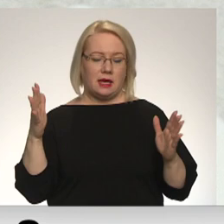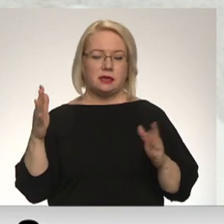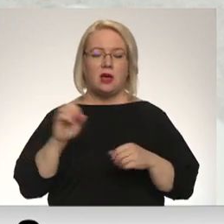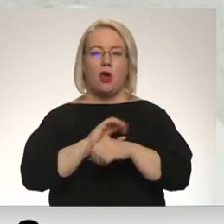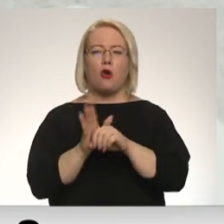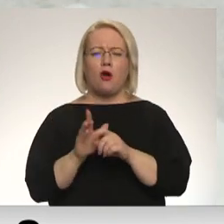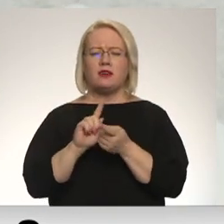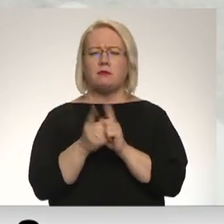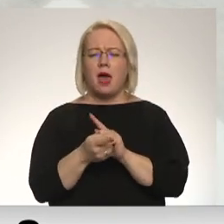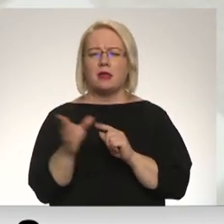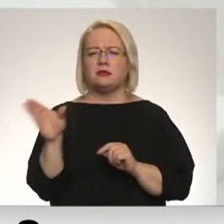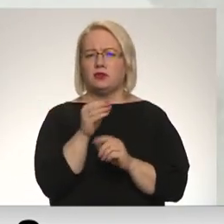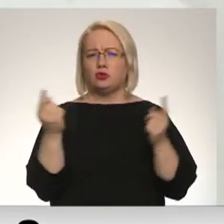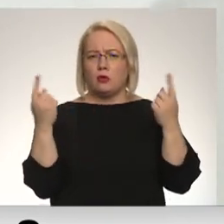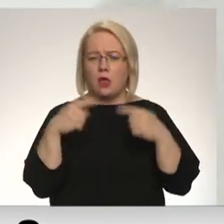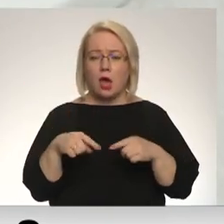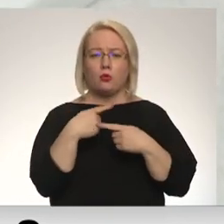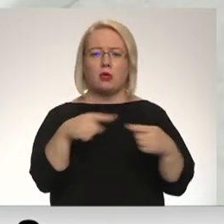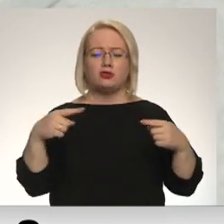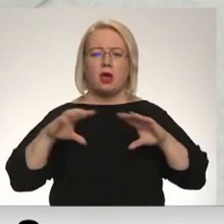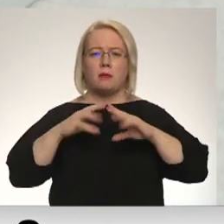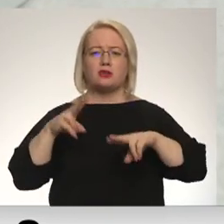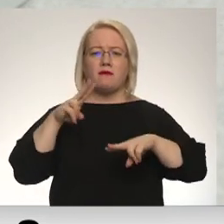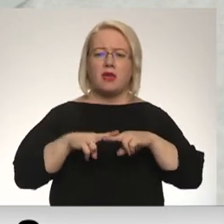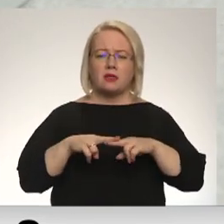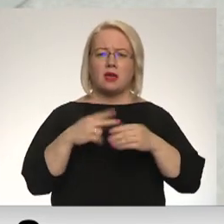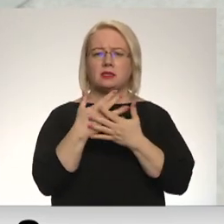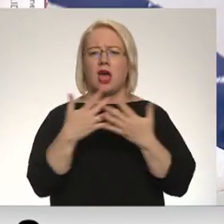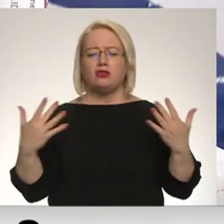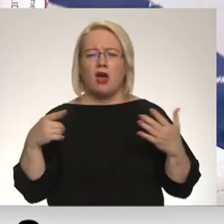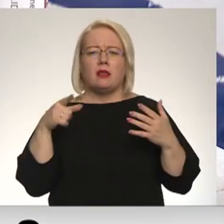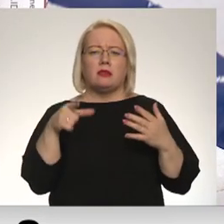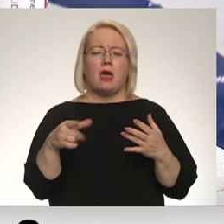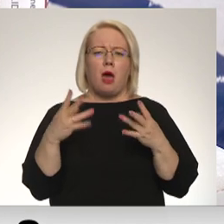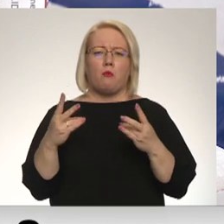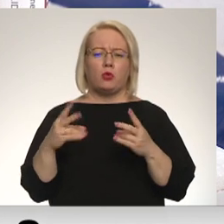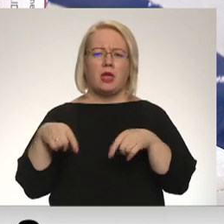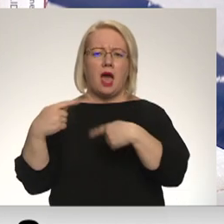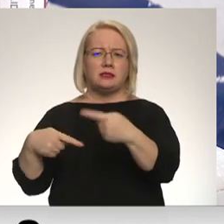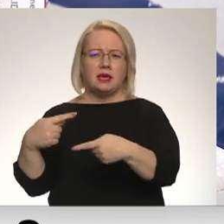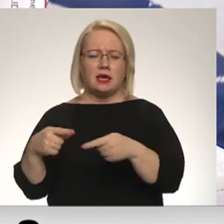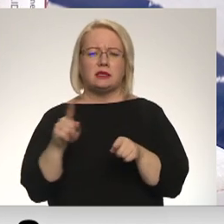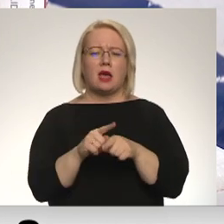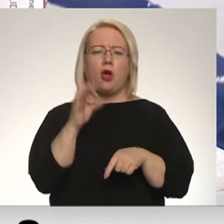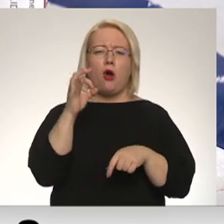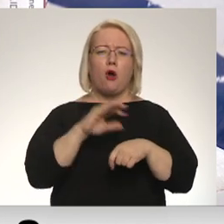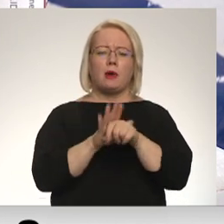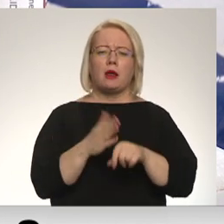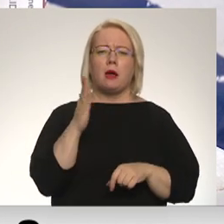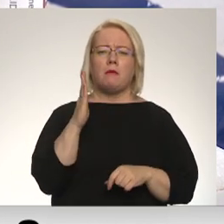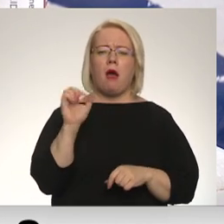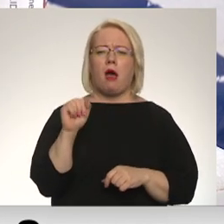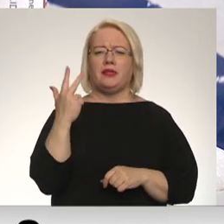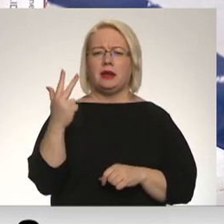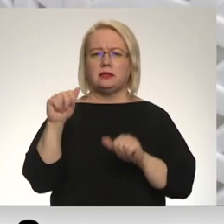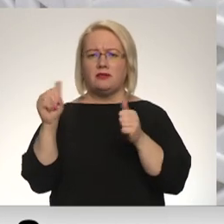smainās nepārtraukti, jo dažādās pasaules vietās veidojas dažādas tā mutācijas, tajā skaitā koncentrēts gan Omikrona BA3 variants,